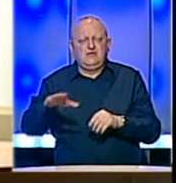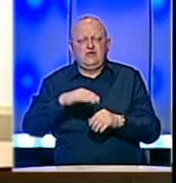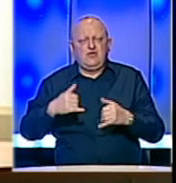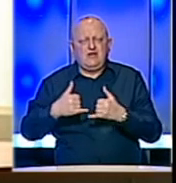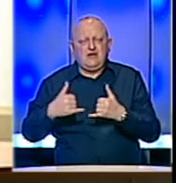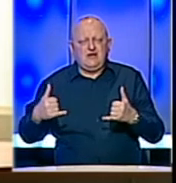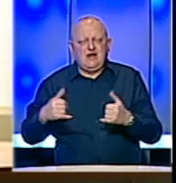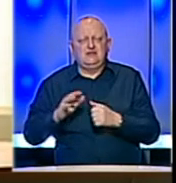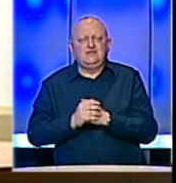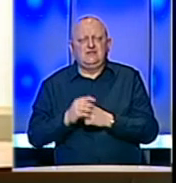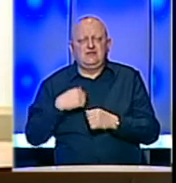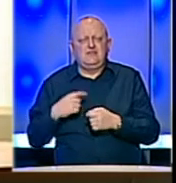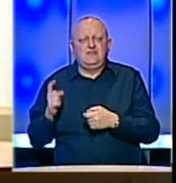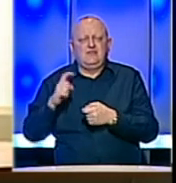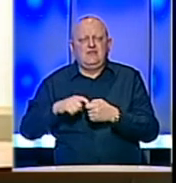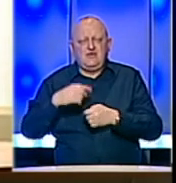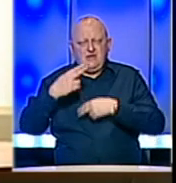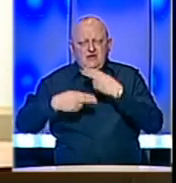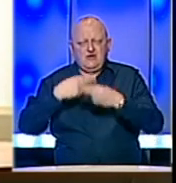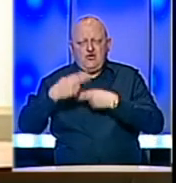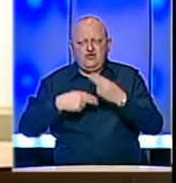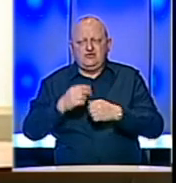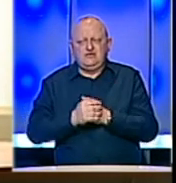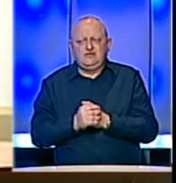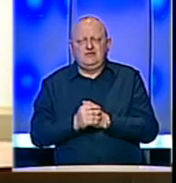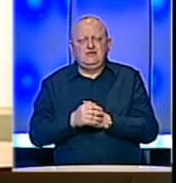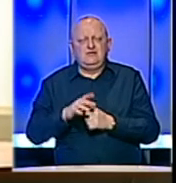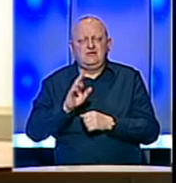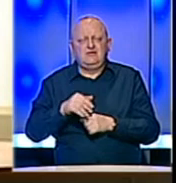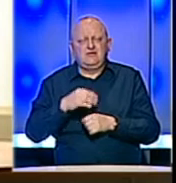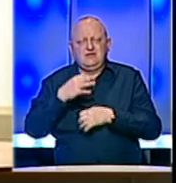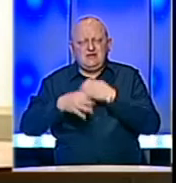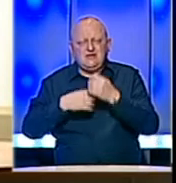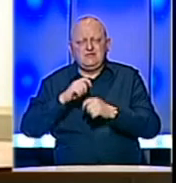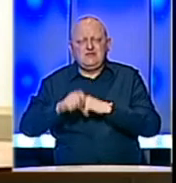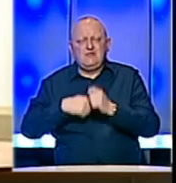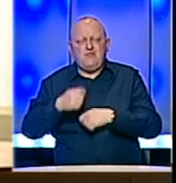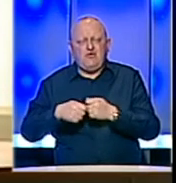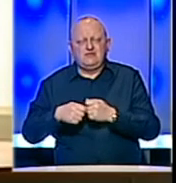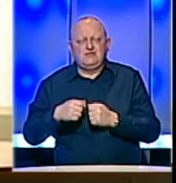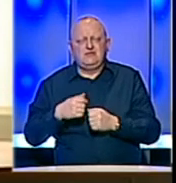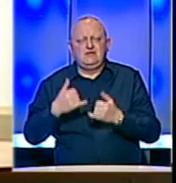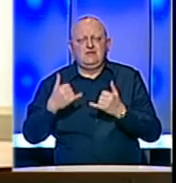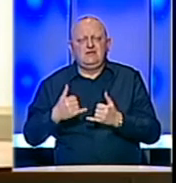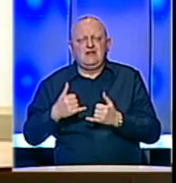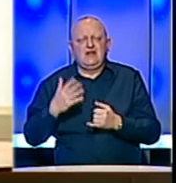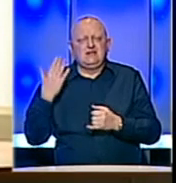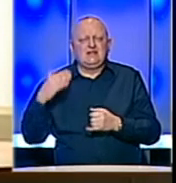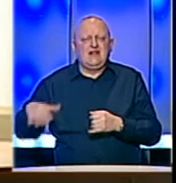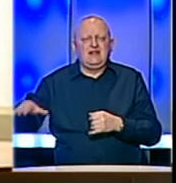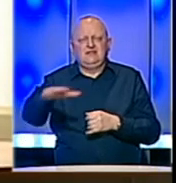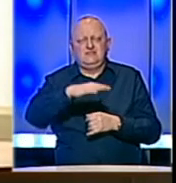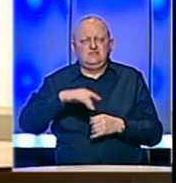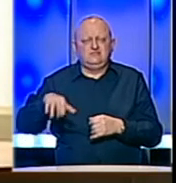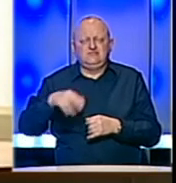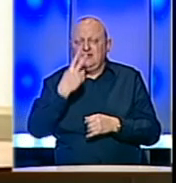i mi smo u integrisanoj kontroli sa Odjeljenim za inspekcijske poslove. Danas je bil na terenu i